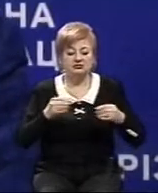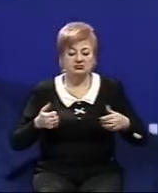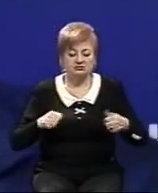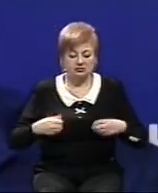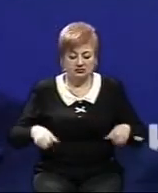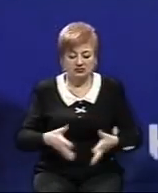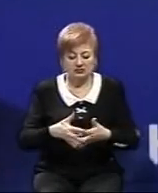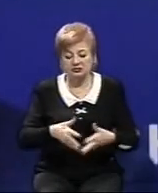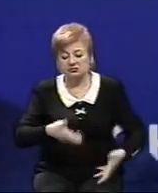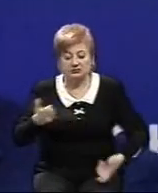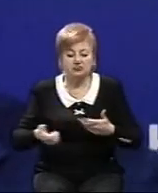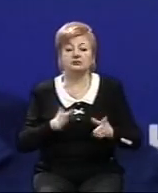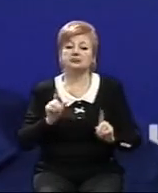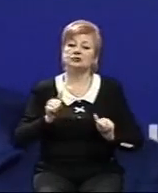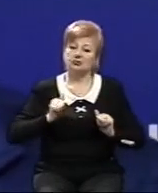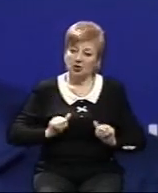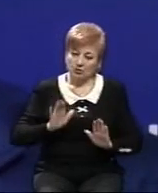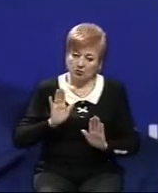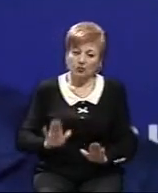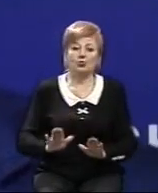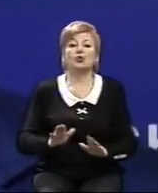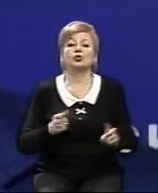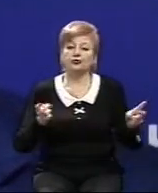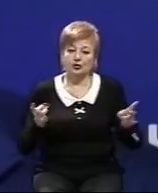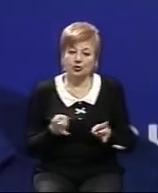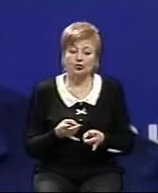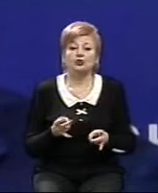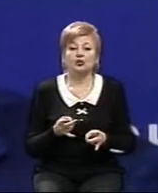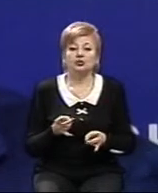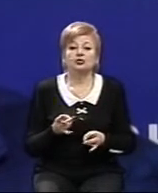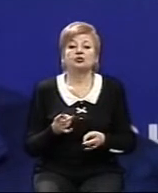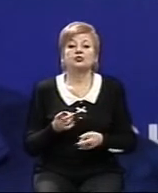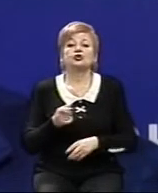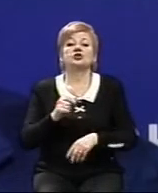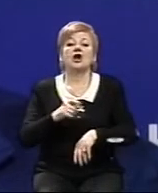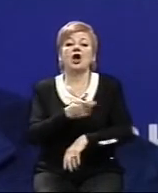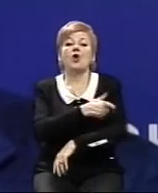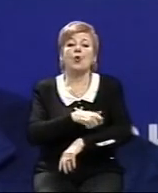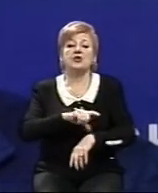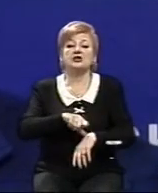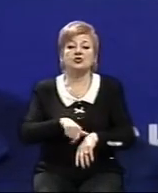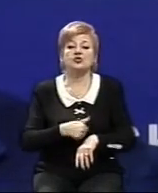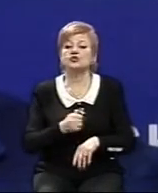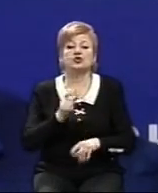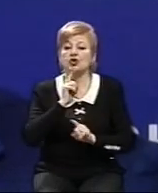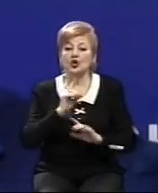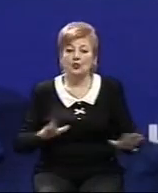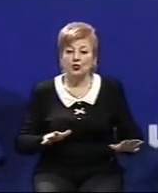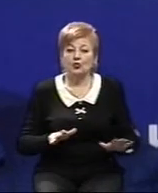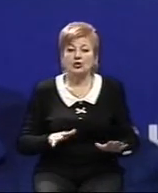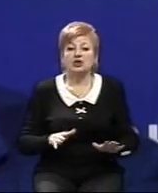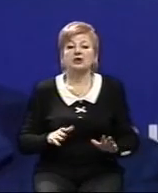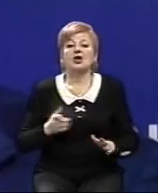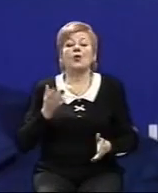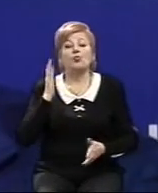спокійно. Комендантська година на сьогоднішній день, питання не стоїть на введенні комендантської години. Комендантська година може бути введена тільки в тому